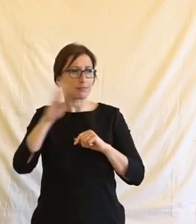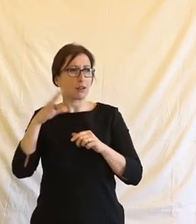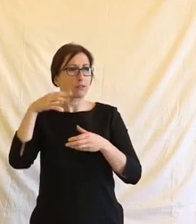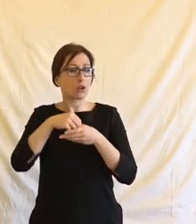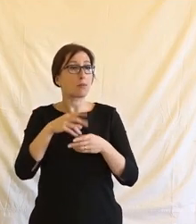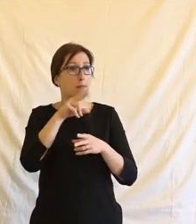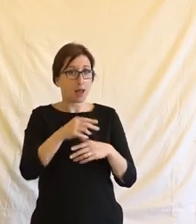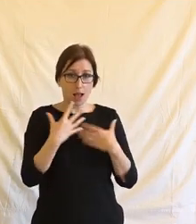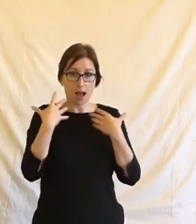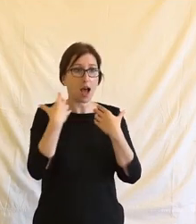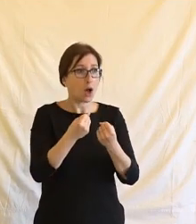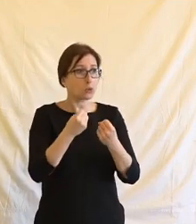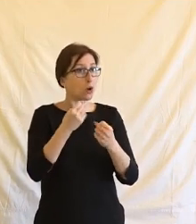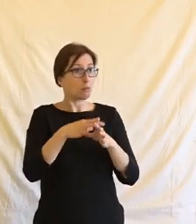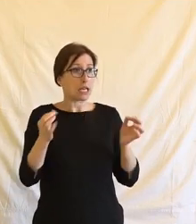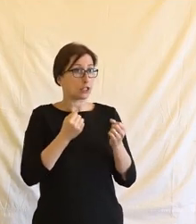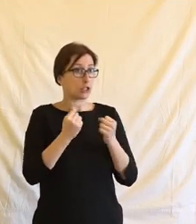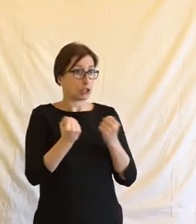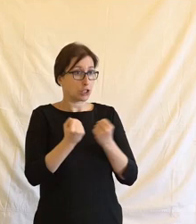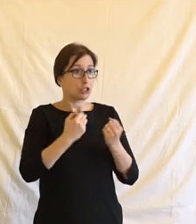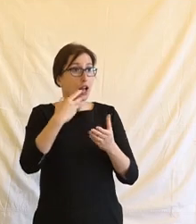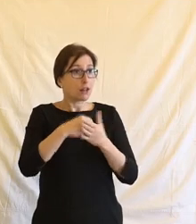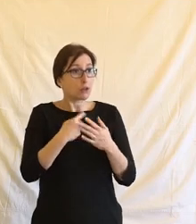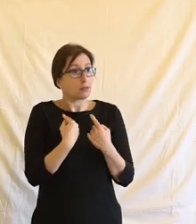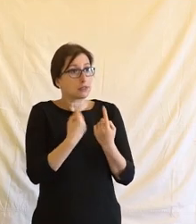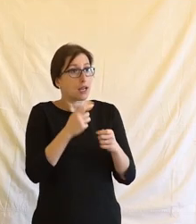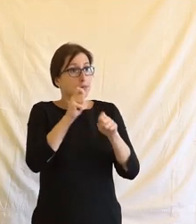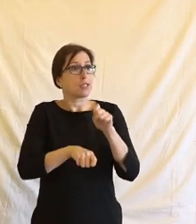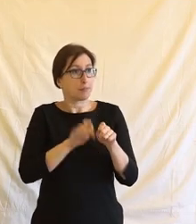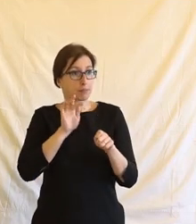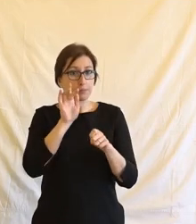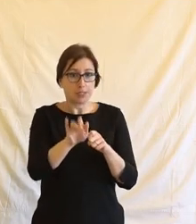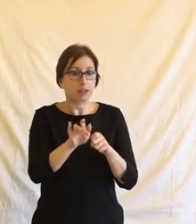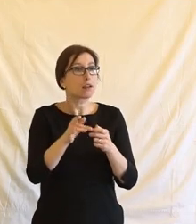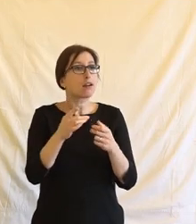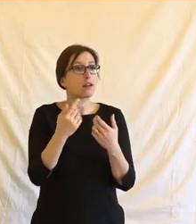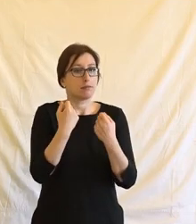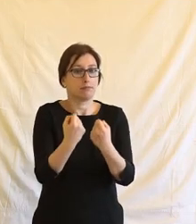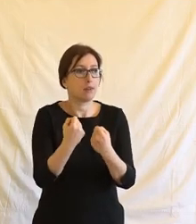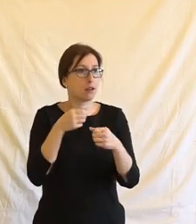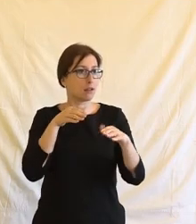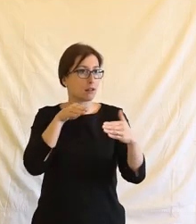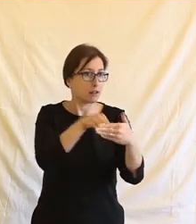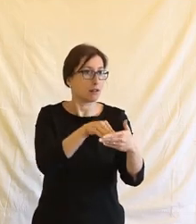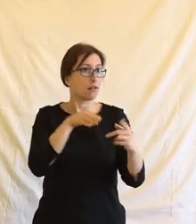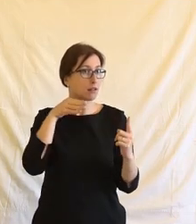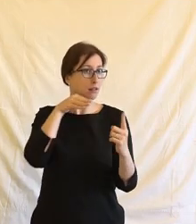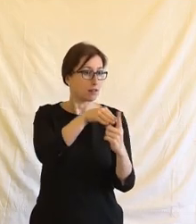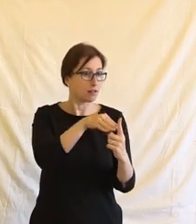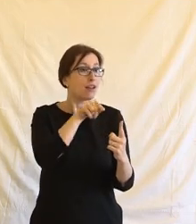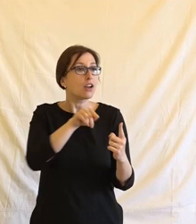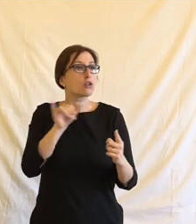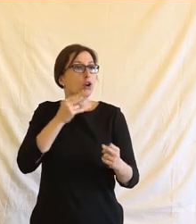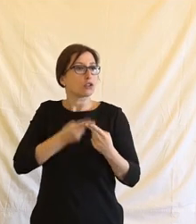autonomní vozidlo, které někoho zraní nebo zabije, srazí, a kdo za to bude odpovědný. Ale to je jenom ten jeden ukázkový případ těch případů je